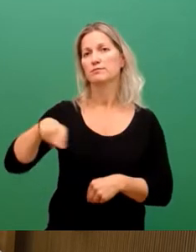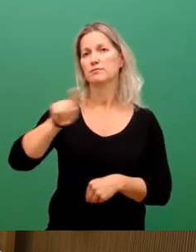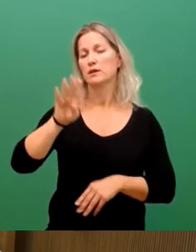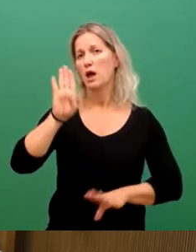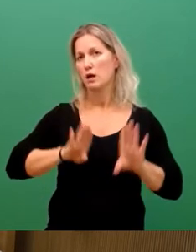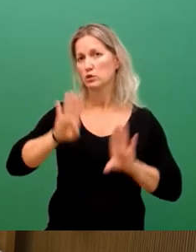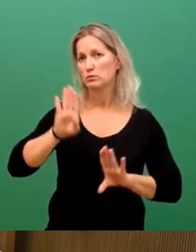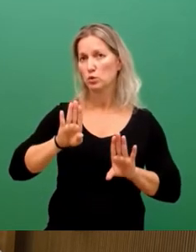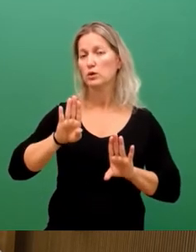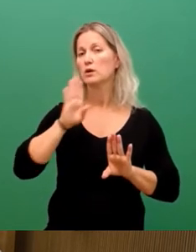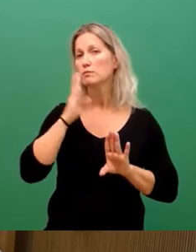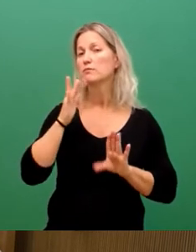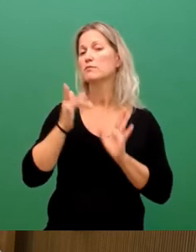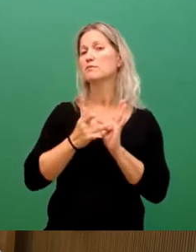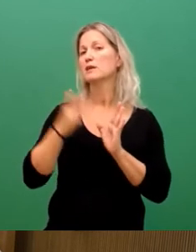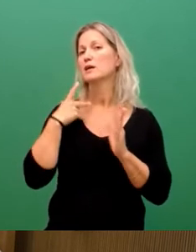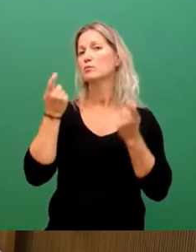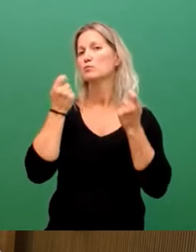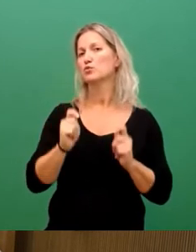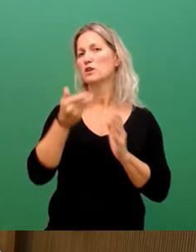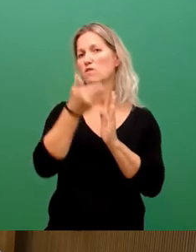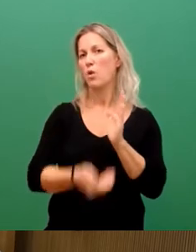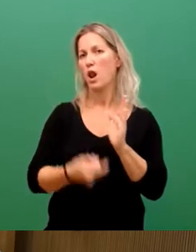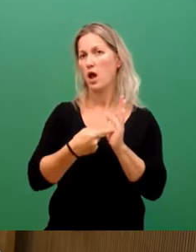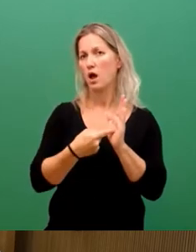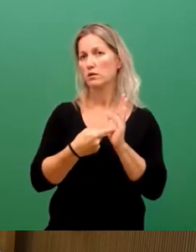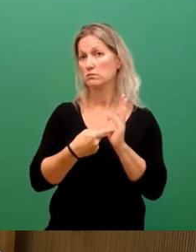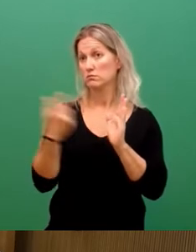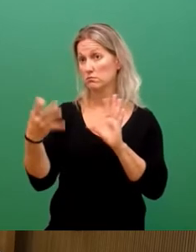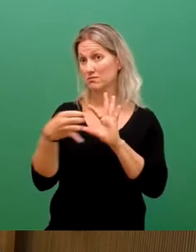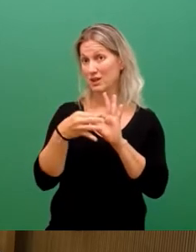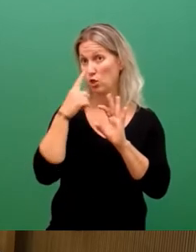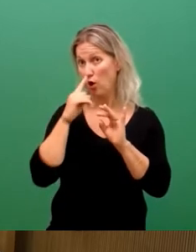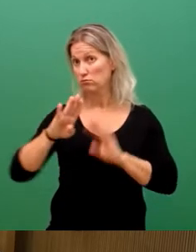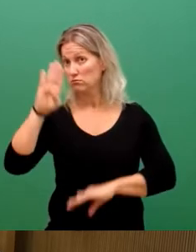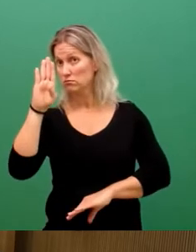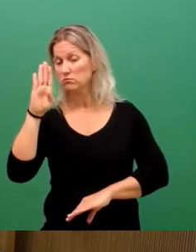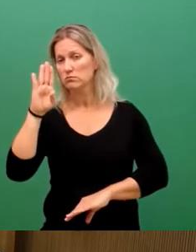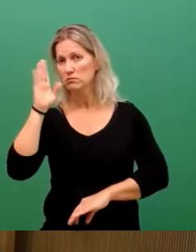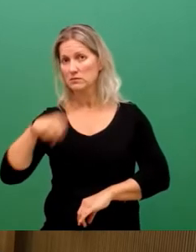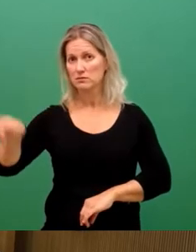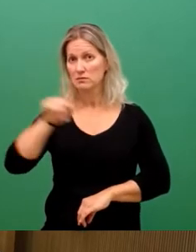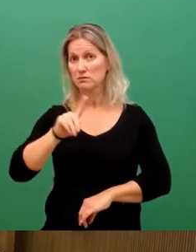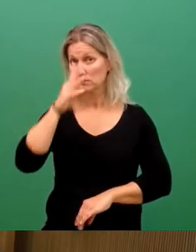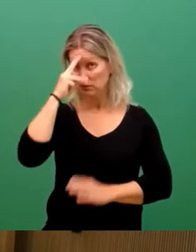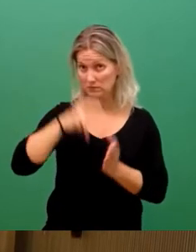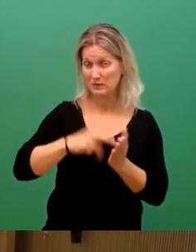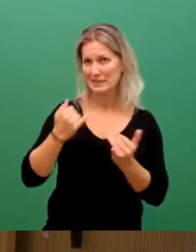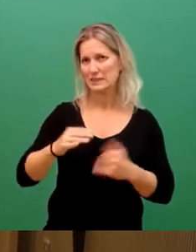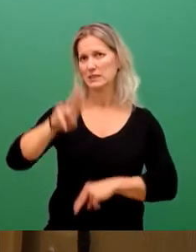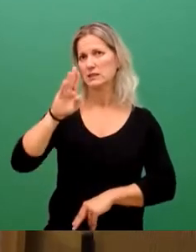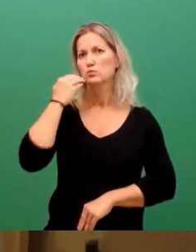Beschlussvorschlag, falls es sich eine Wortmeldung gibt. Dann, wer zustimmen möchte, den bitte ich jetzt um das Stimmzeichen.